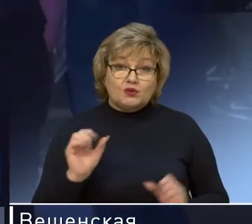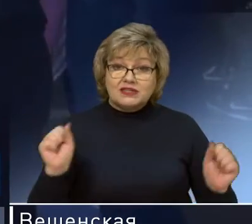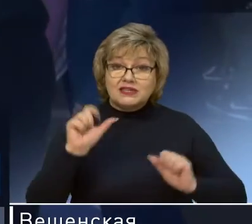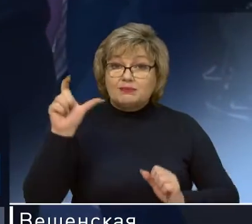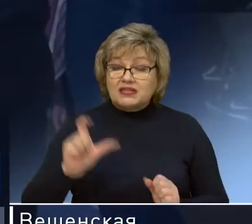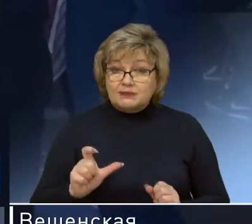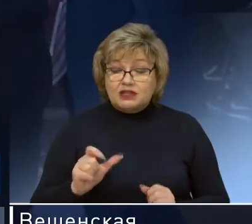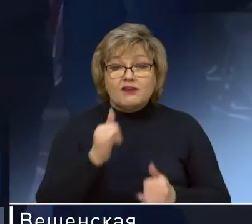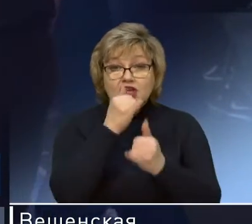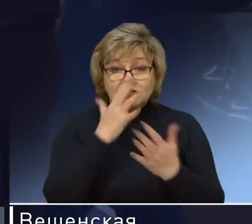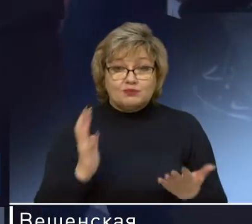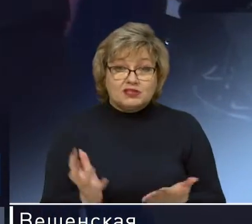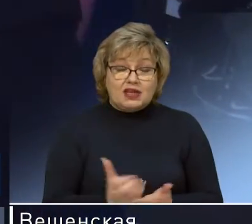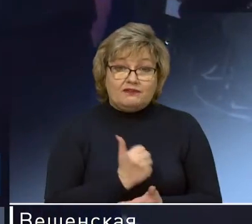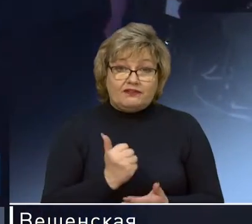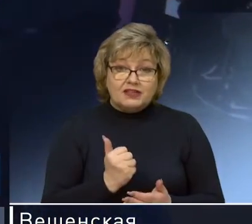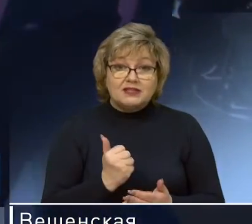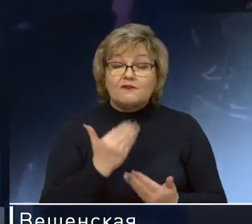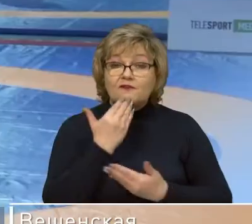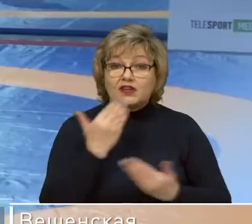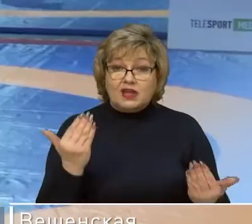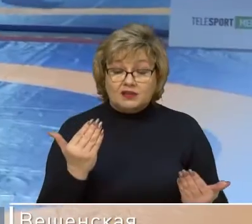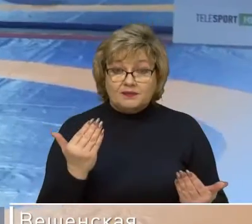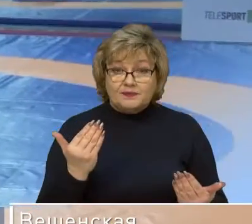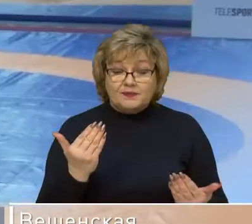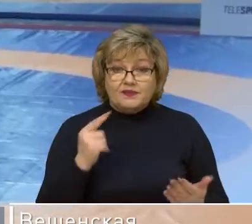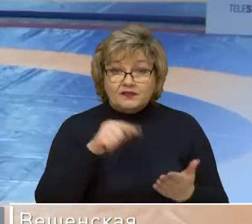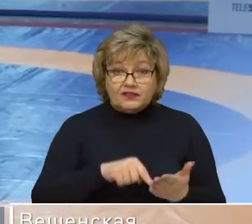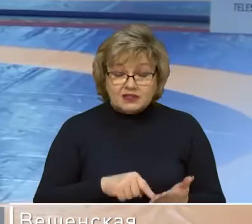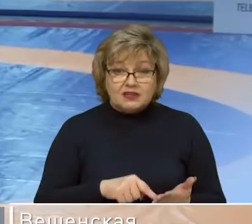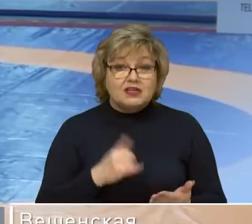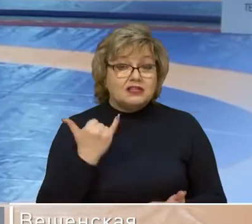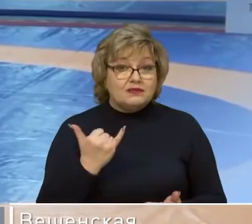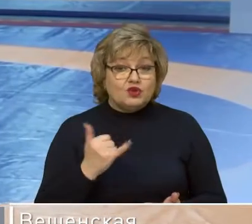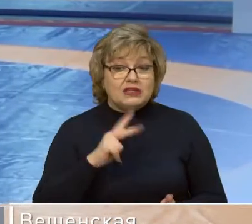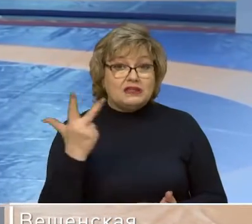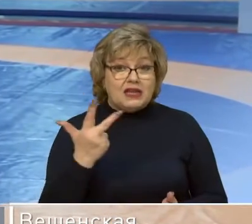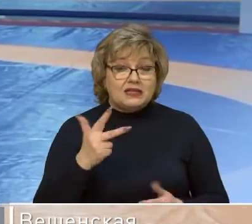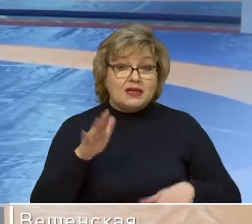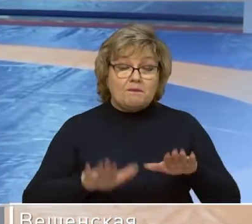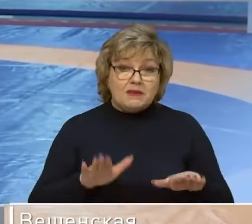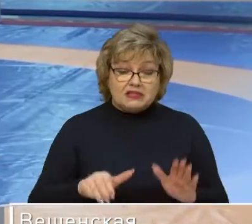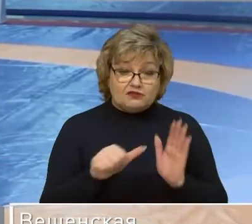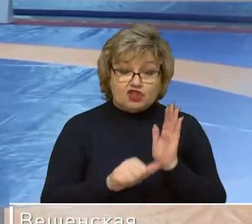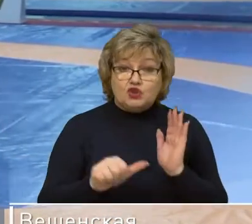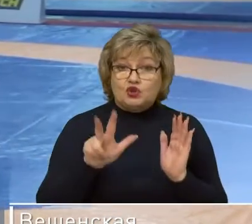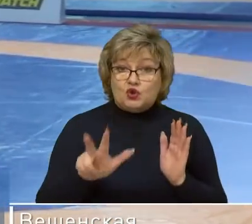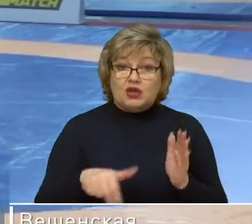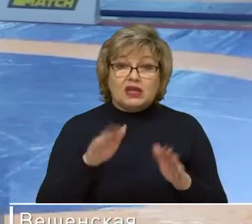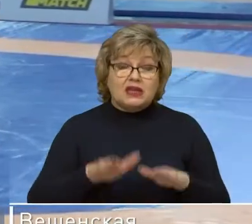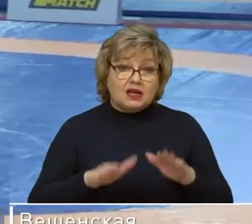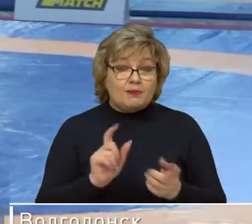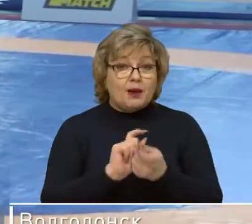спортсменов не смог завоевать путевку в финал. Кроме Чехиркина за третье место сегодня в весе до 63 килограммов